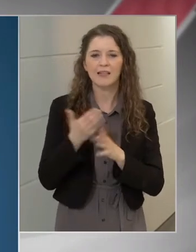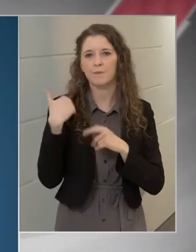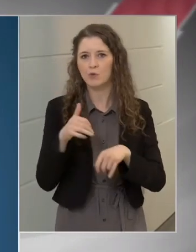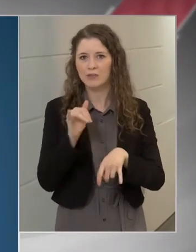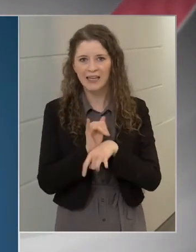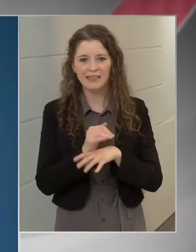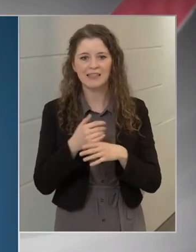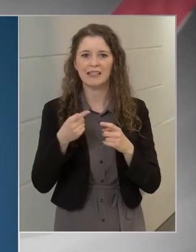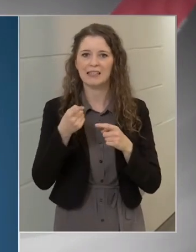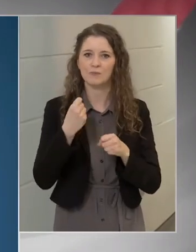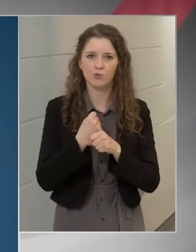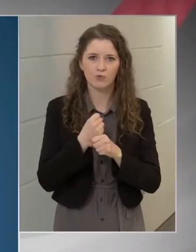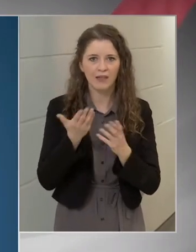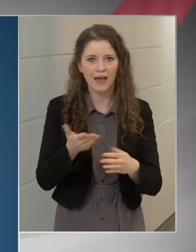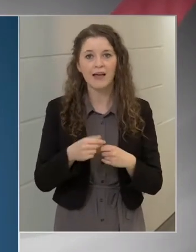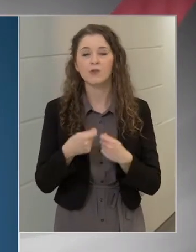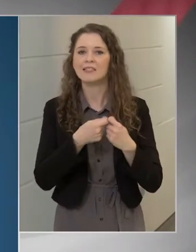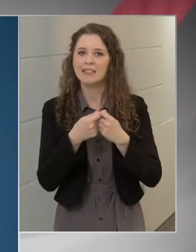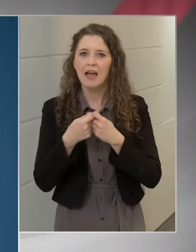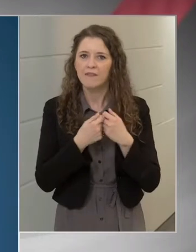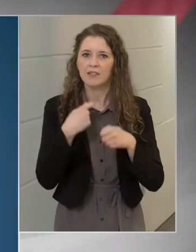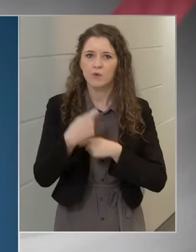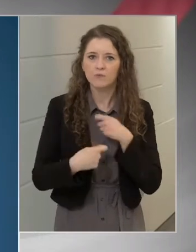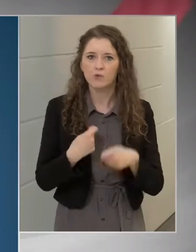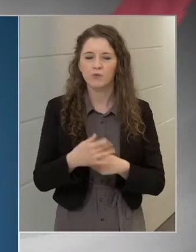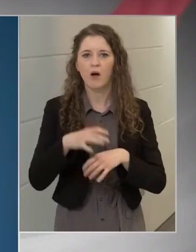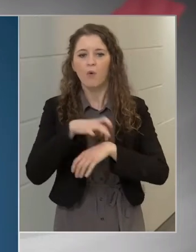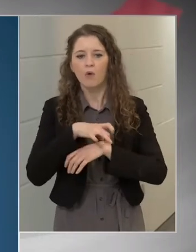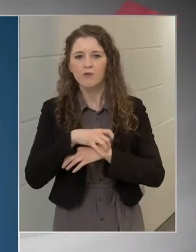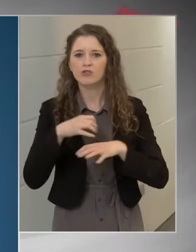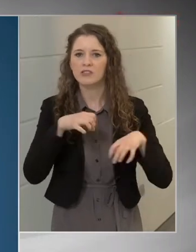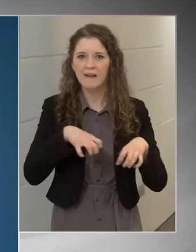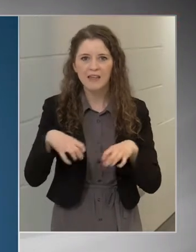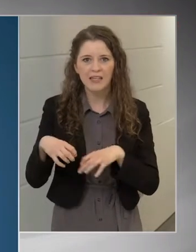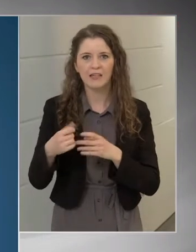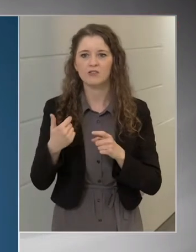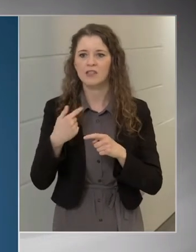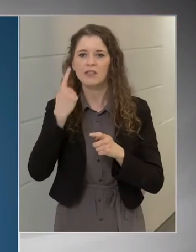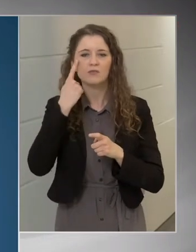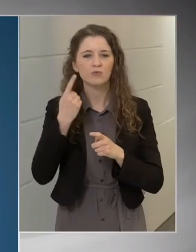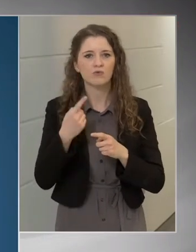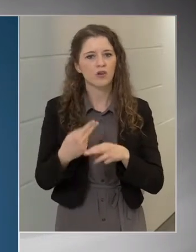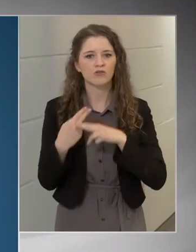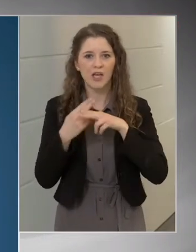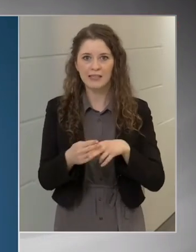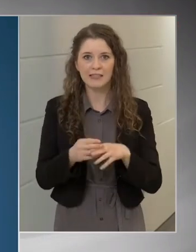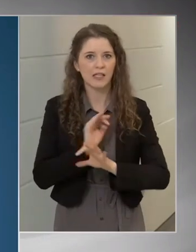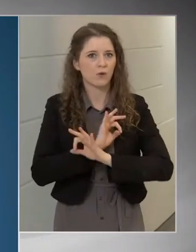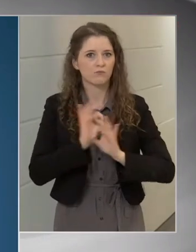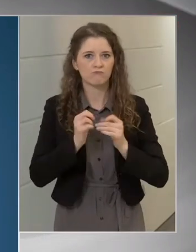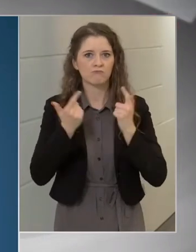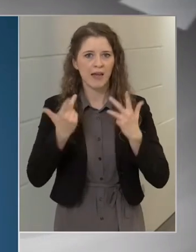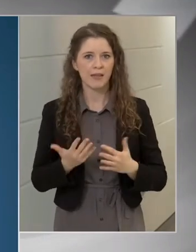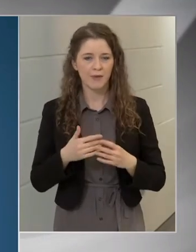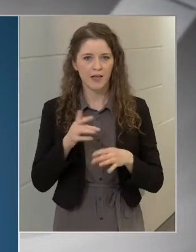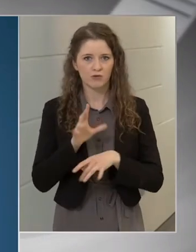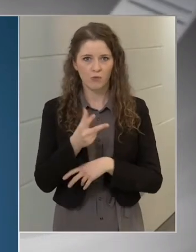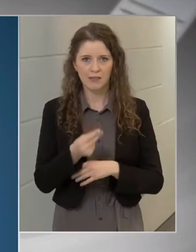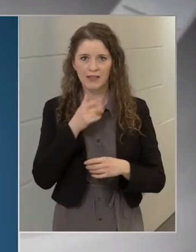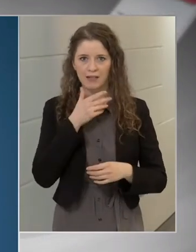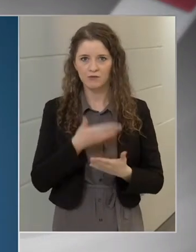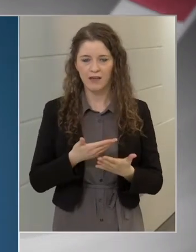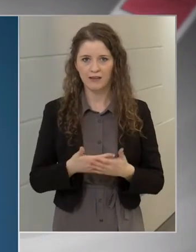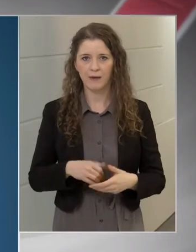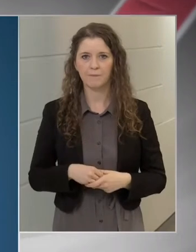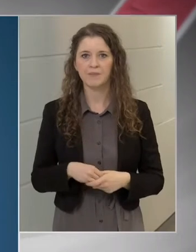szervező munkájukkal, orvosi tevéskenységükkel hozzájárultak az eredményes oltásokhoz, hogy a 18 per